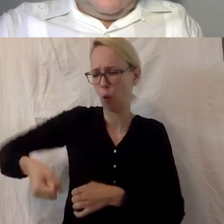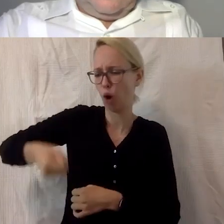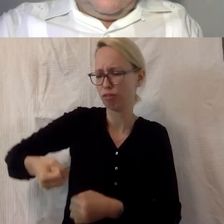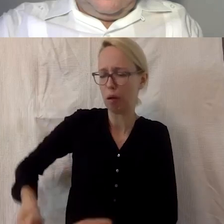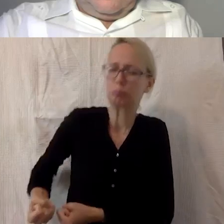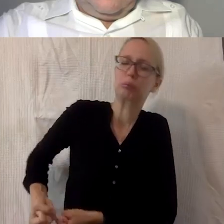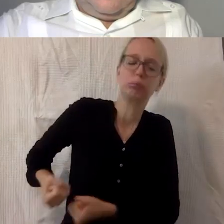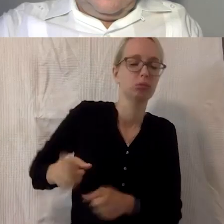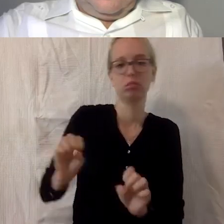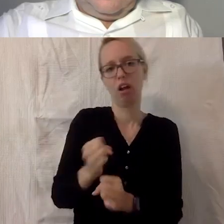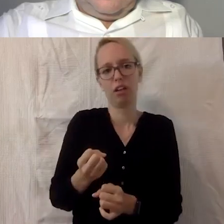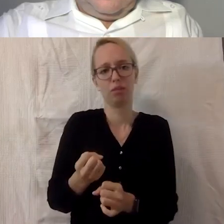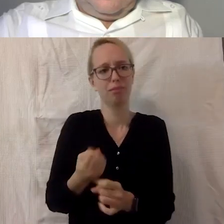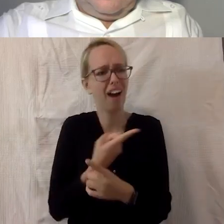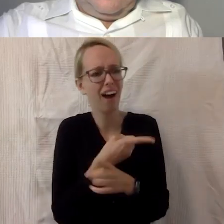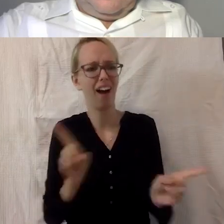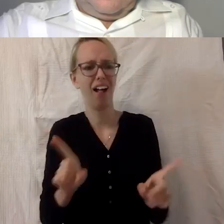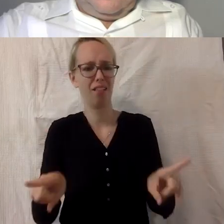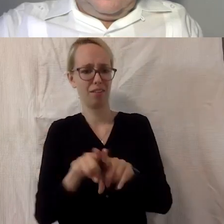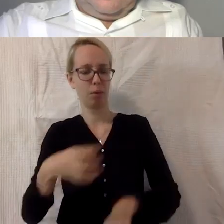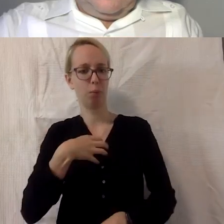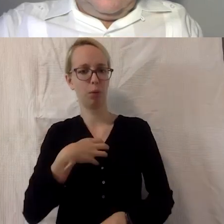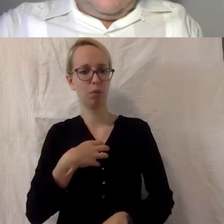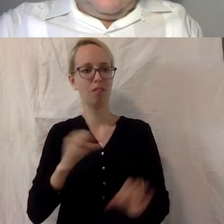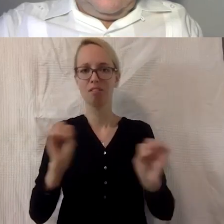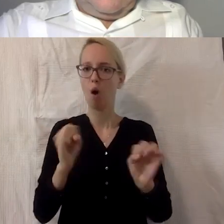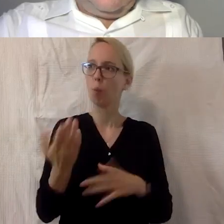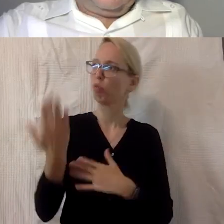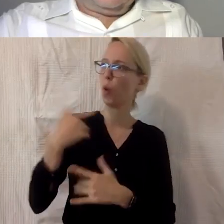Warum ist das in der Vergangenheit nicht bewegt worden? Aber na gut. Andreas.